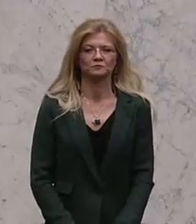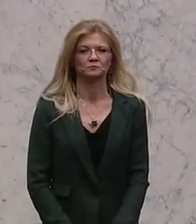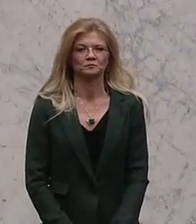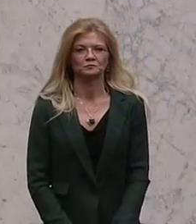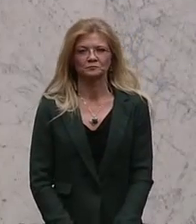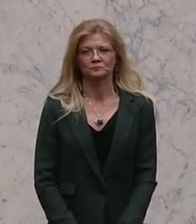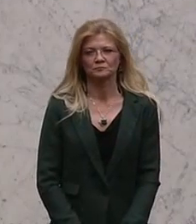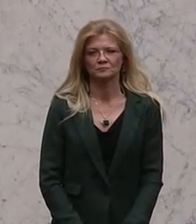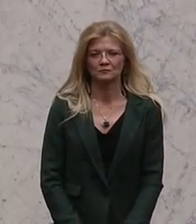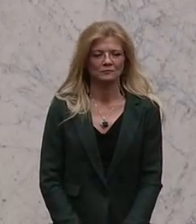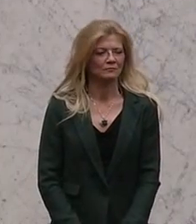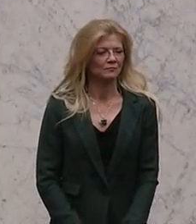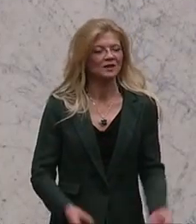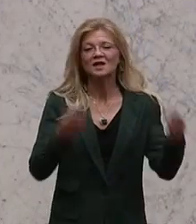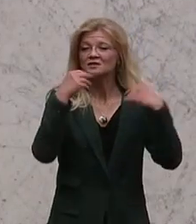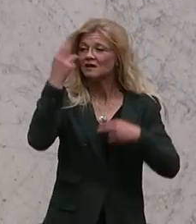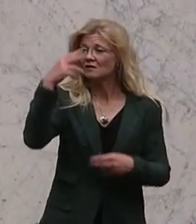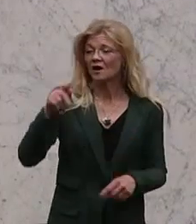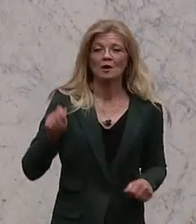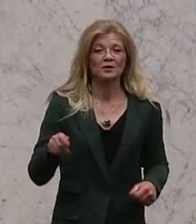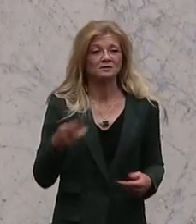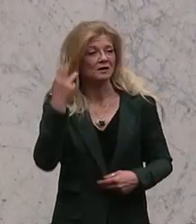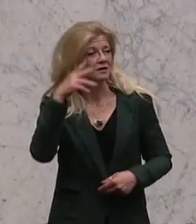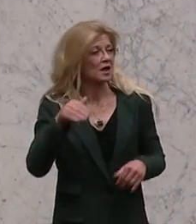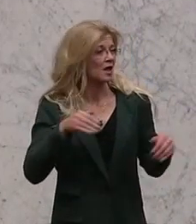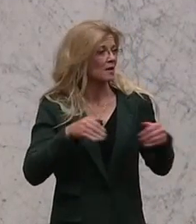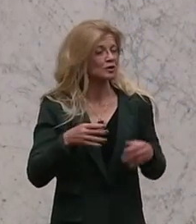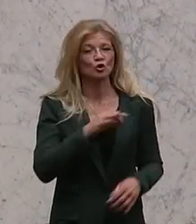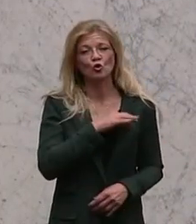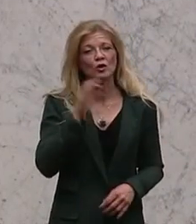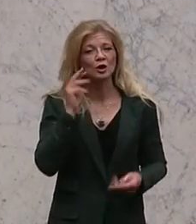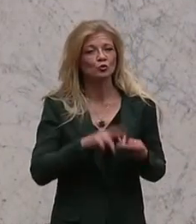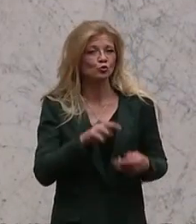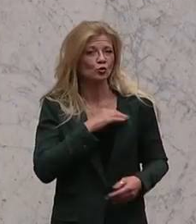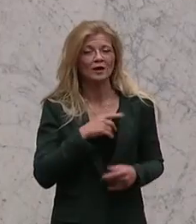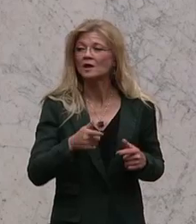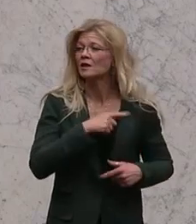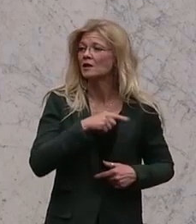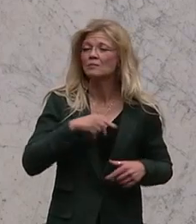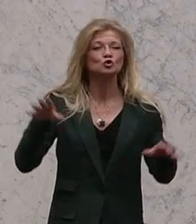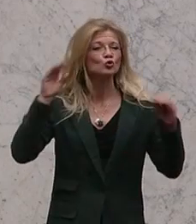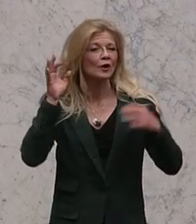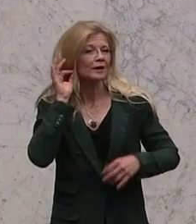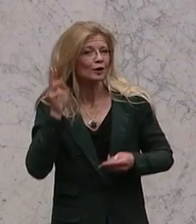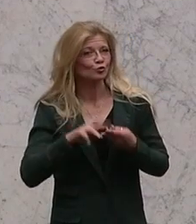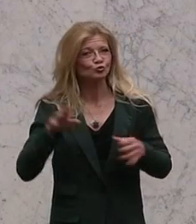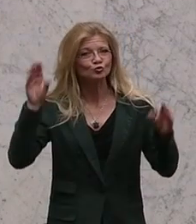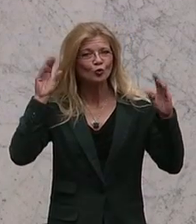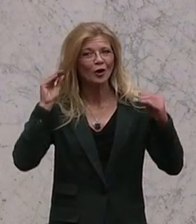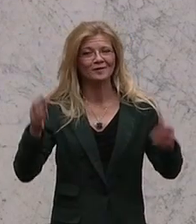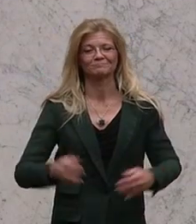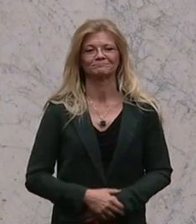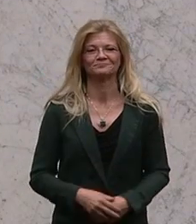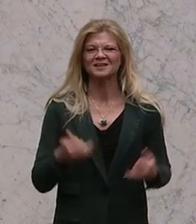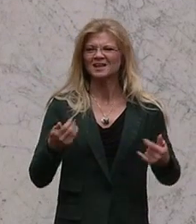Erster Redner, Werner Kreuz, ÖVP. Herr Minister, Kolleginnen und Kollegen, liebe Zuhörerinnen und Zuhörer, wir verhandeln jetzt